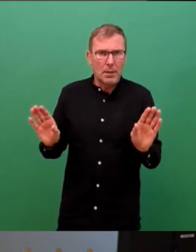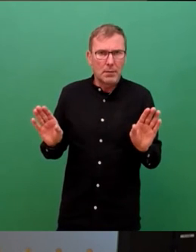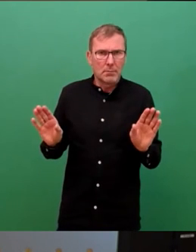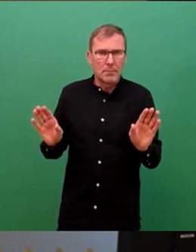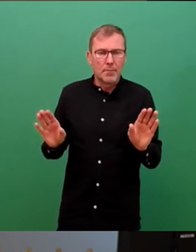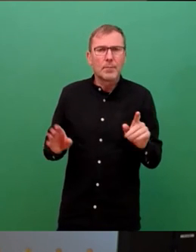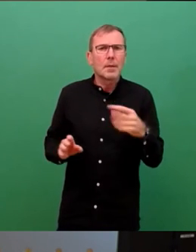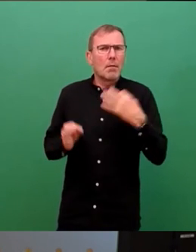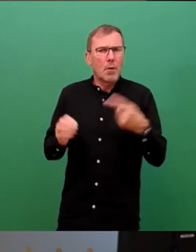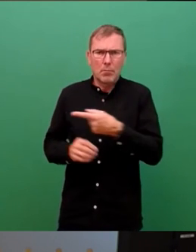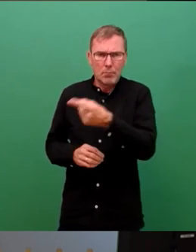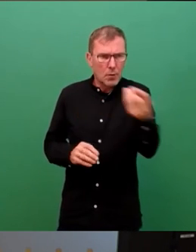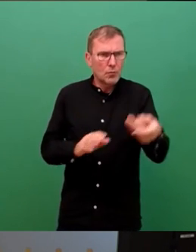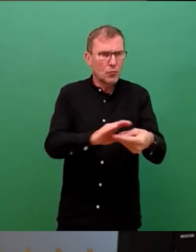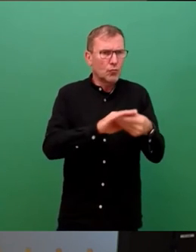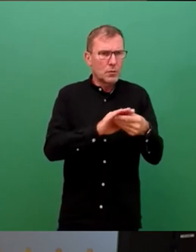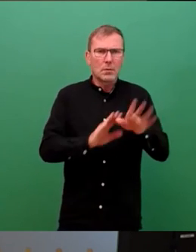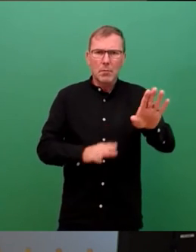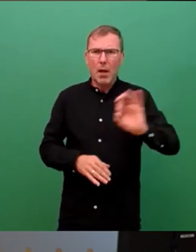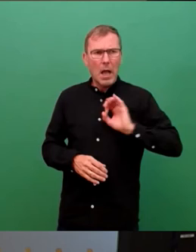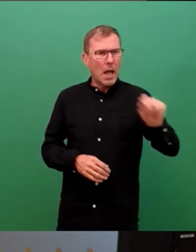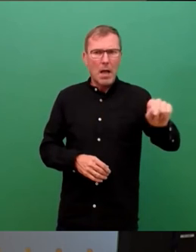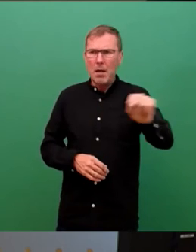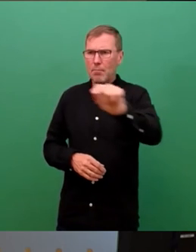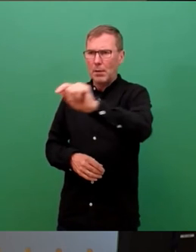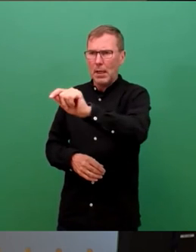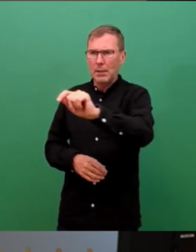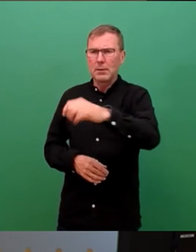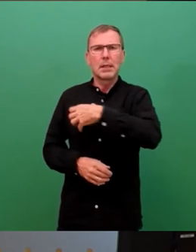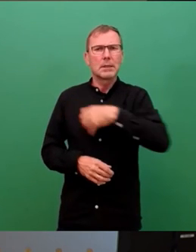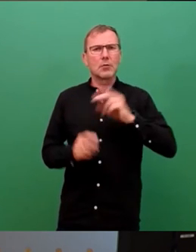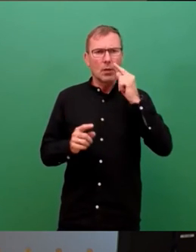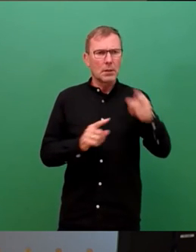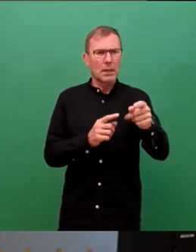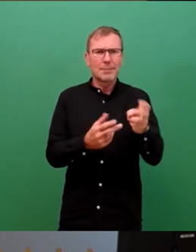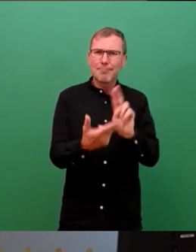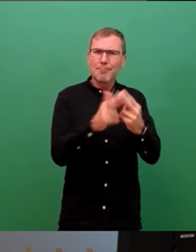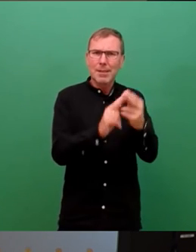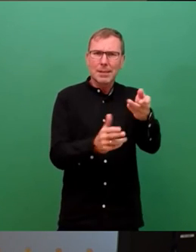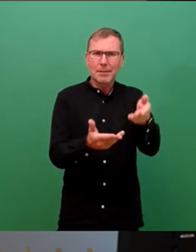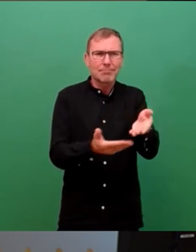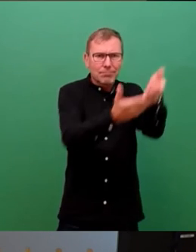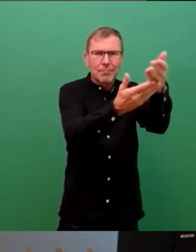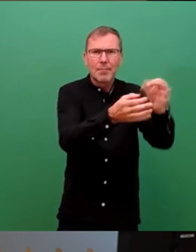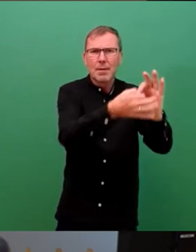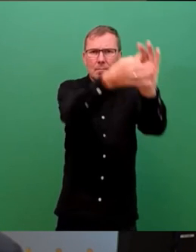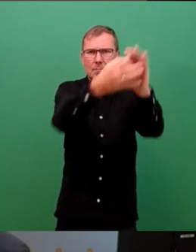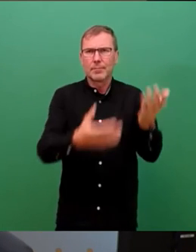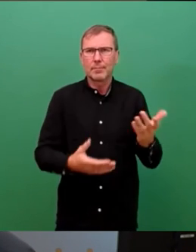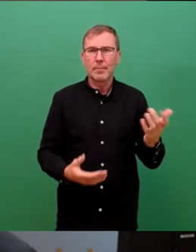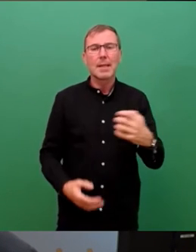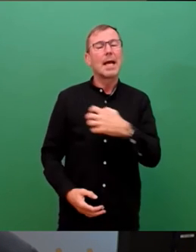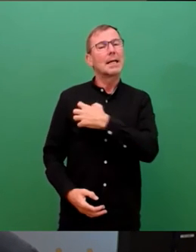Ihre Unterstützung in den Gremien und Parteien, denen Sie als Dresdner Stadträte angehören. Dresden